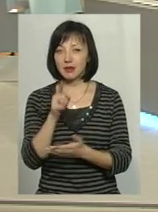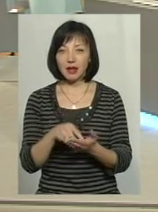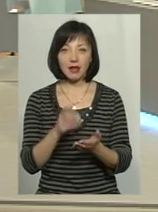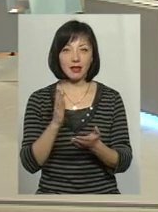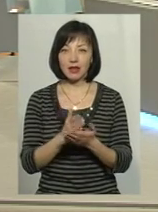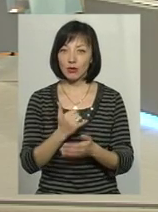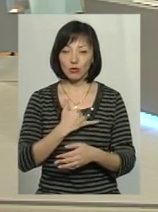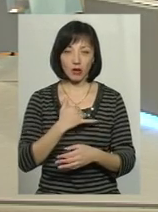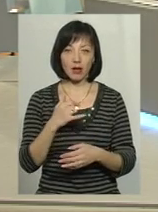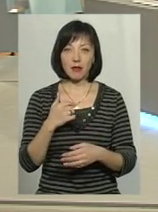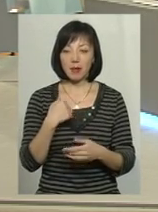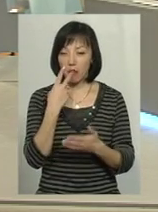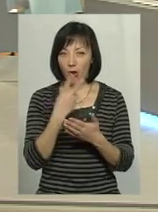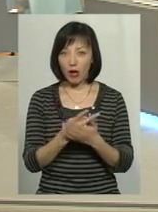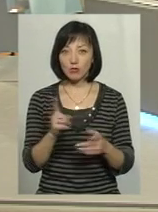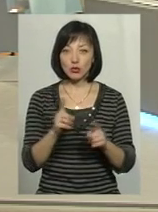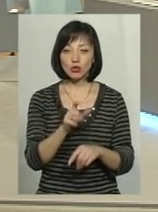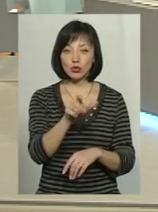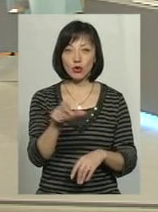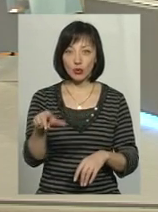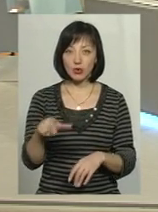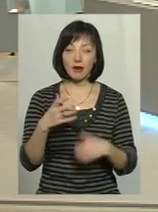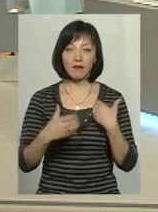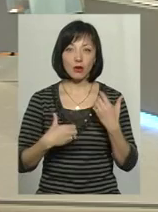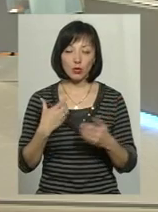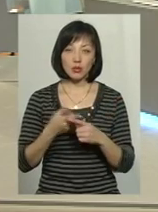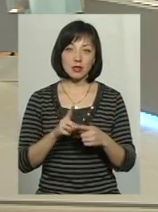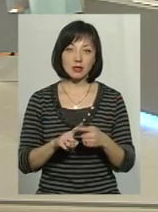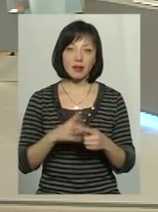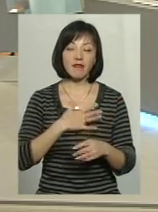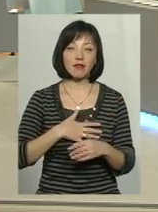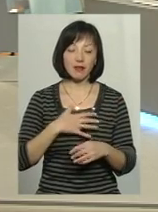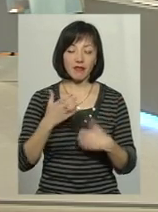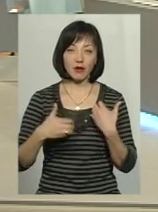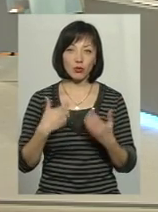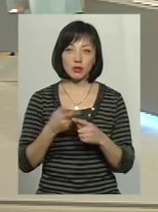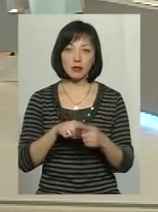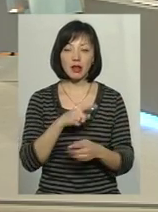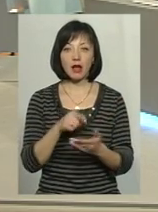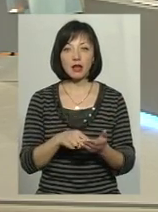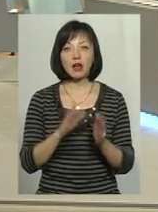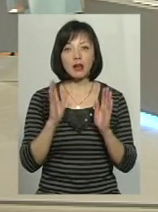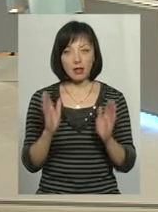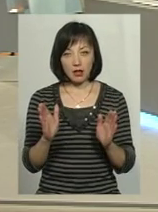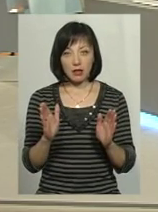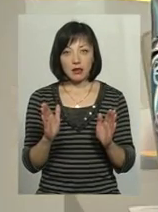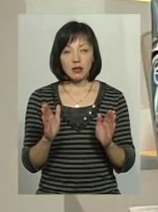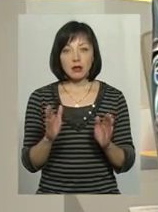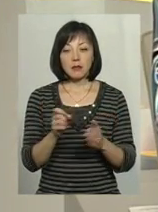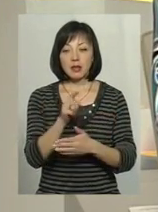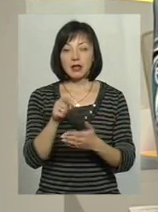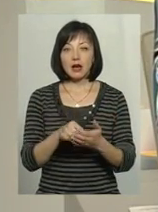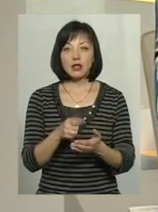не тільки це в нас запитання. Ми показуємо, що громадськість взагалі хвилюється питання. По правоохоронних органах так само є. До